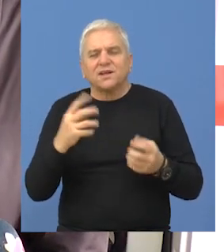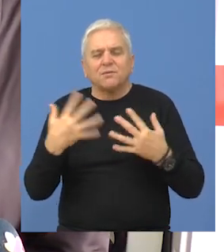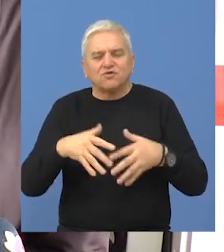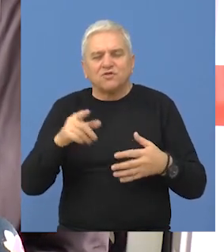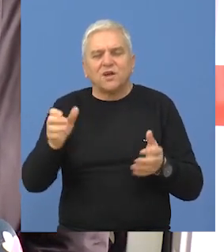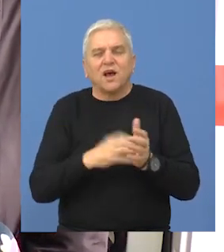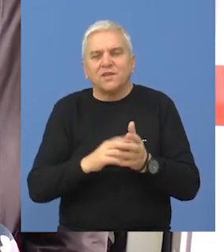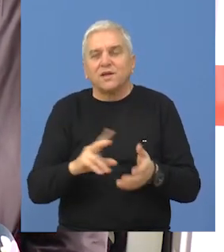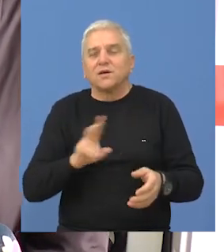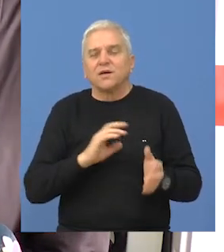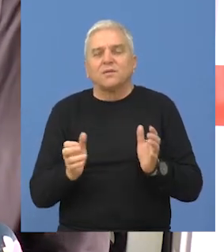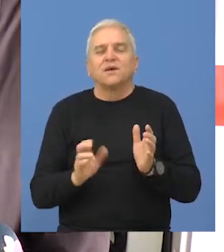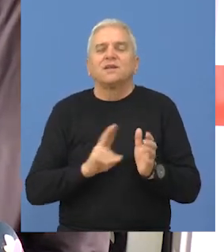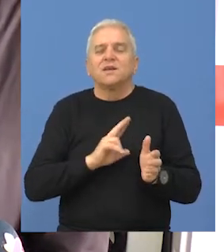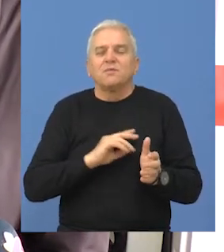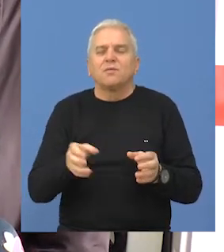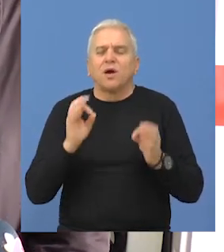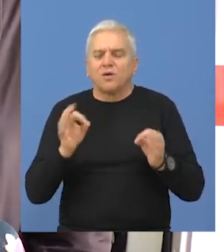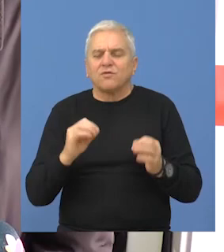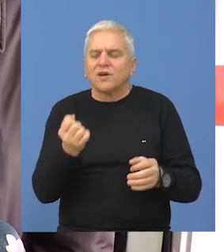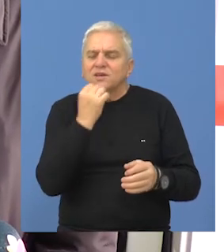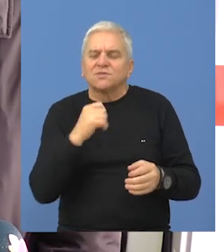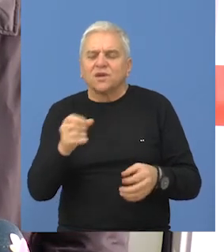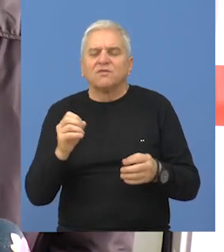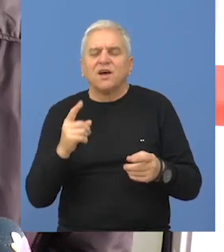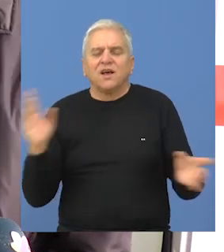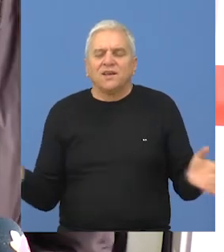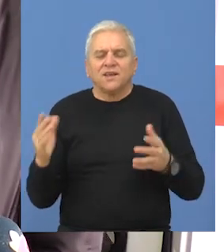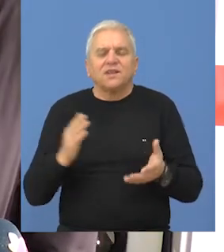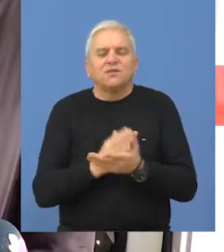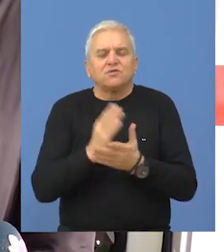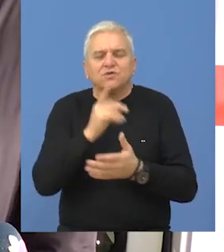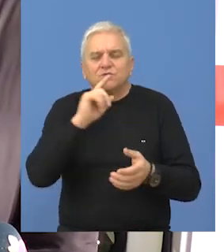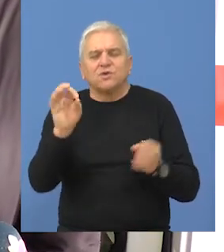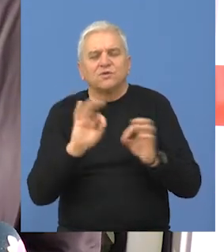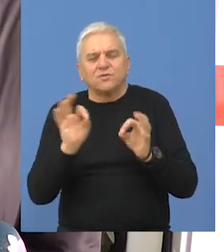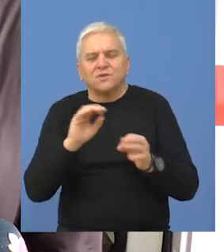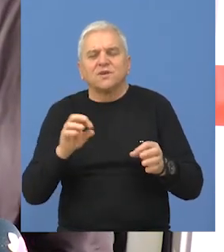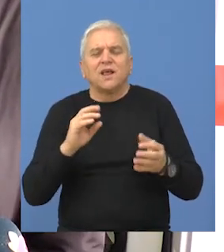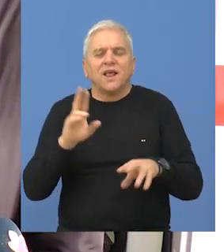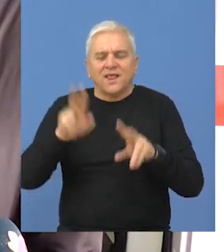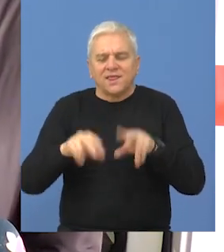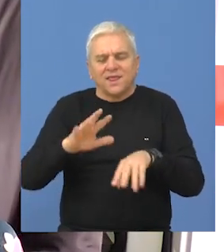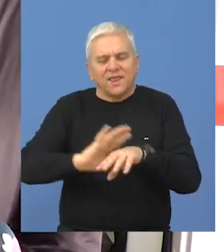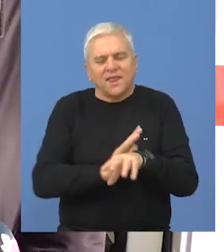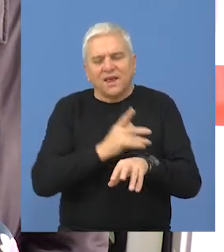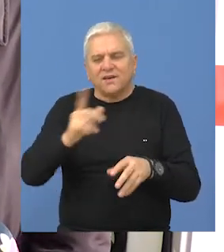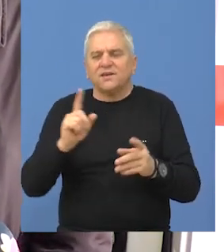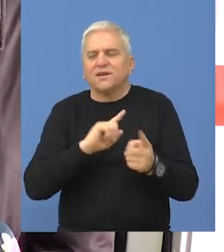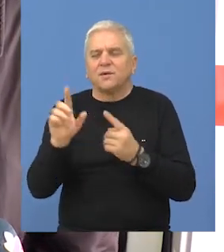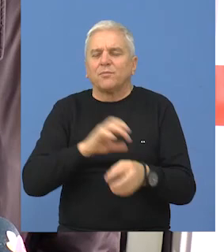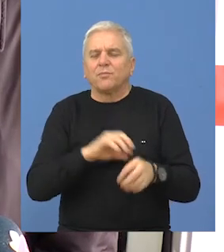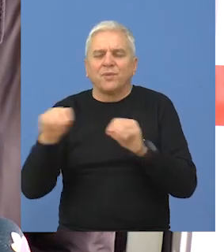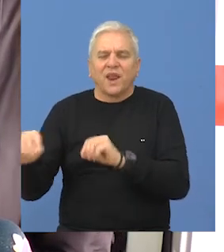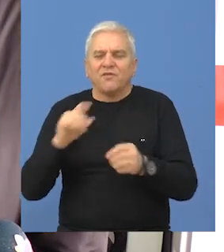druge strane, neophodno je da imamo pouzdamna i spremna sanitetska vozila uz adekvatnu zdravstvenu negu za